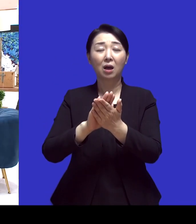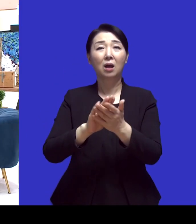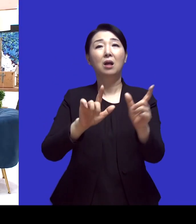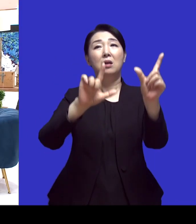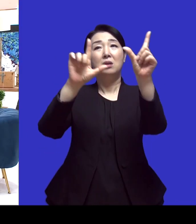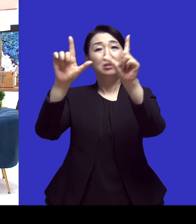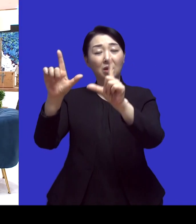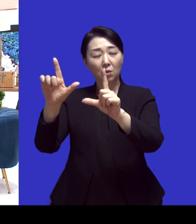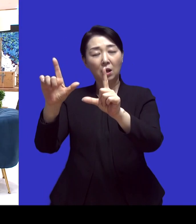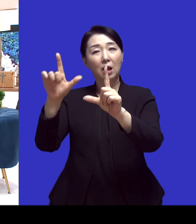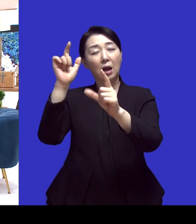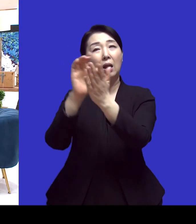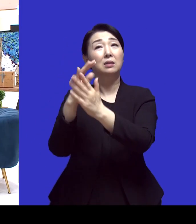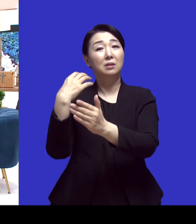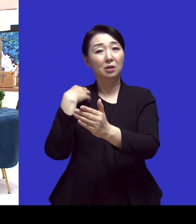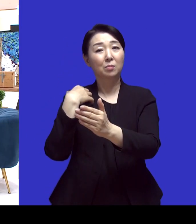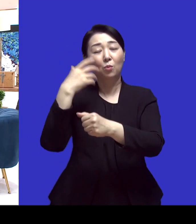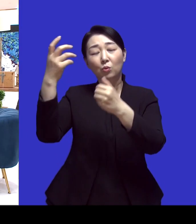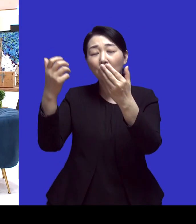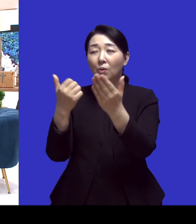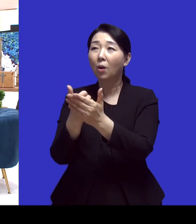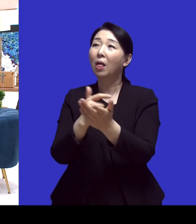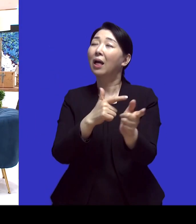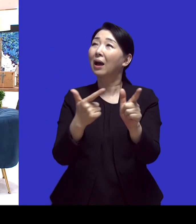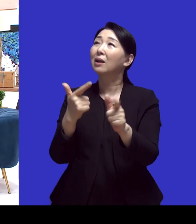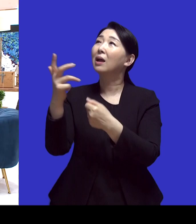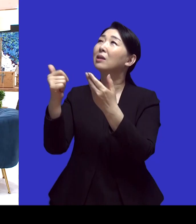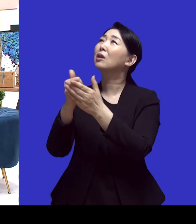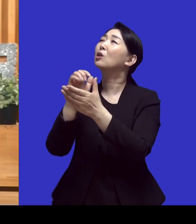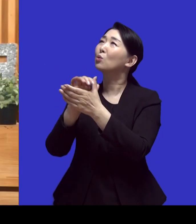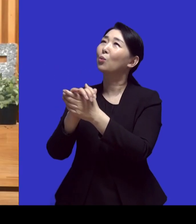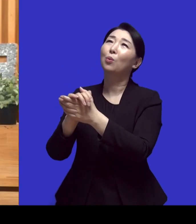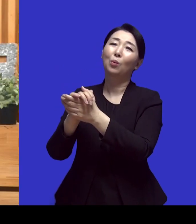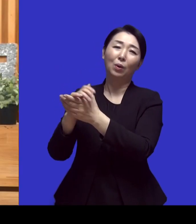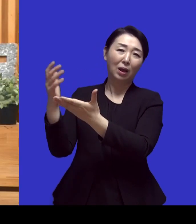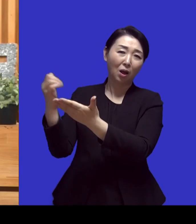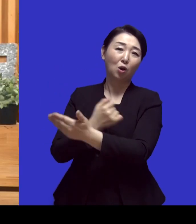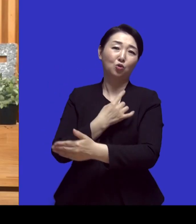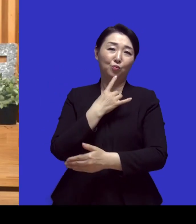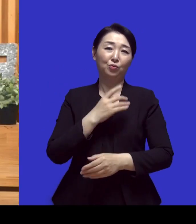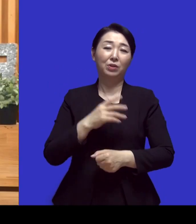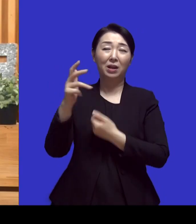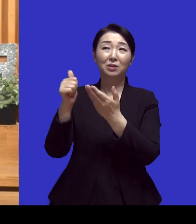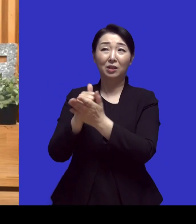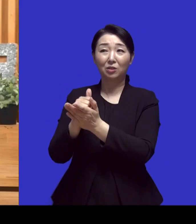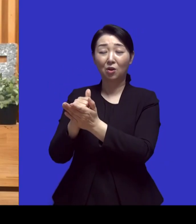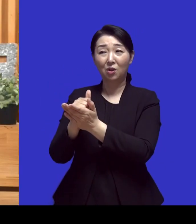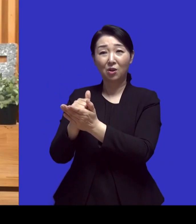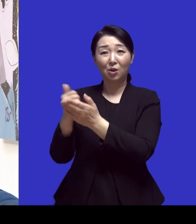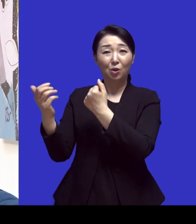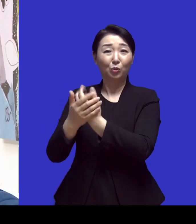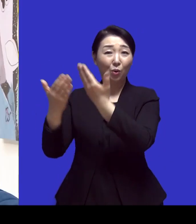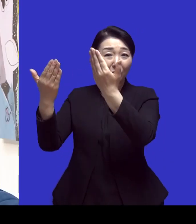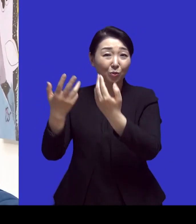모든 것을 하나님께 기도해서 얻는 수밖에 없잖아요 네 하나님께서 어떻게 채워주시던가요?